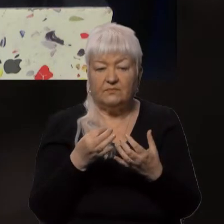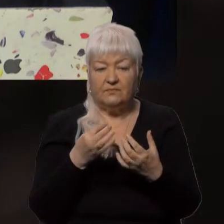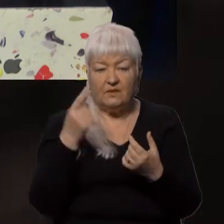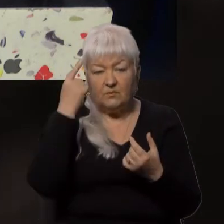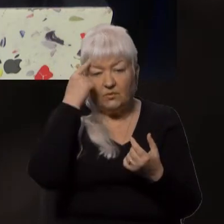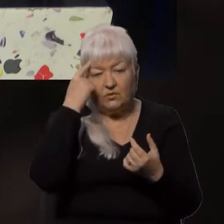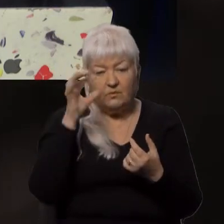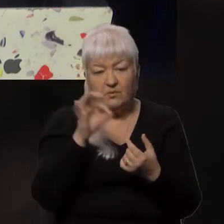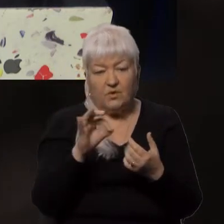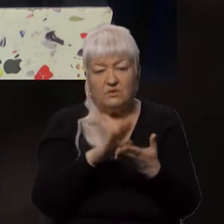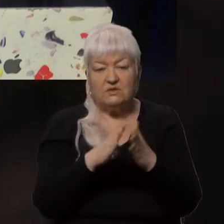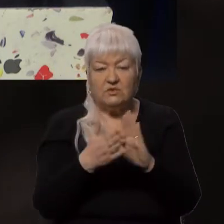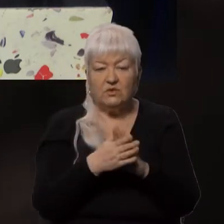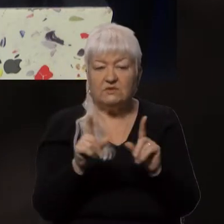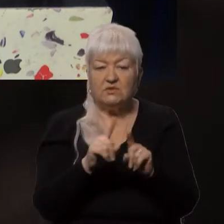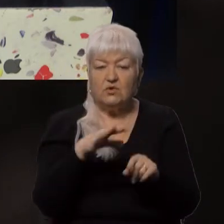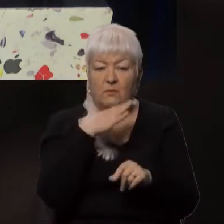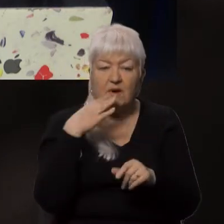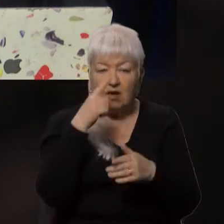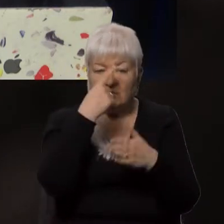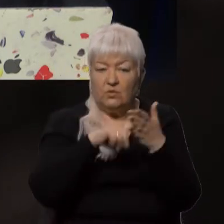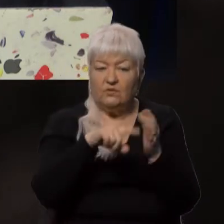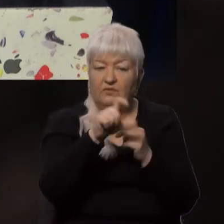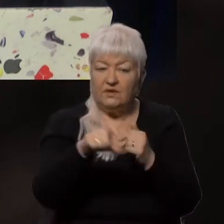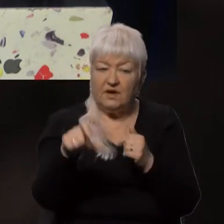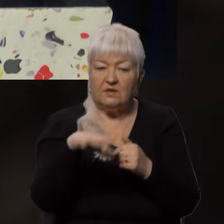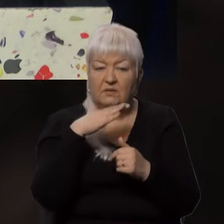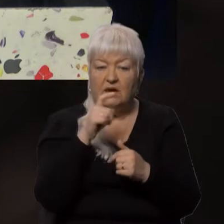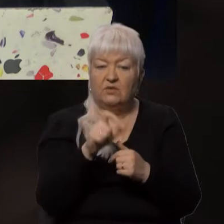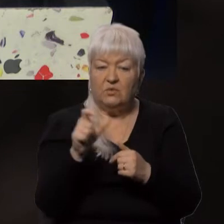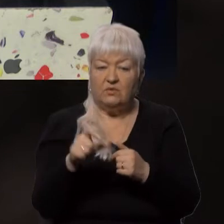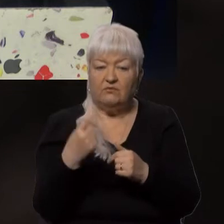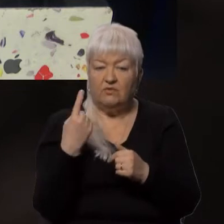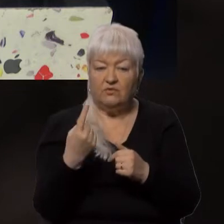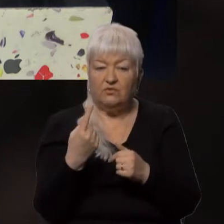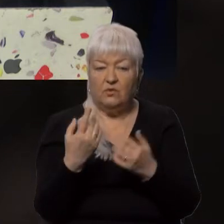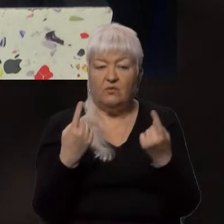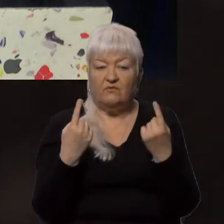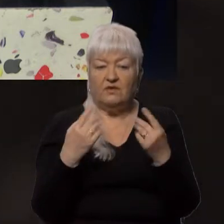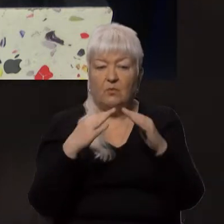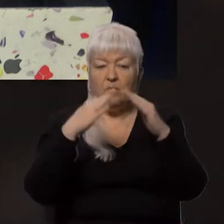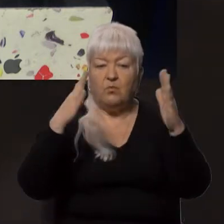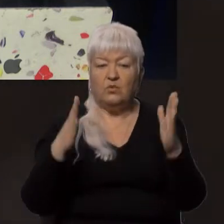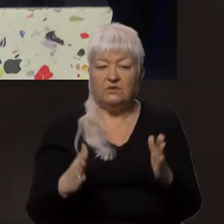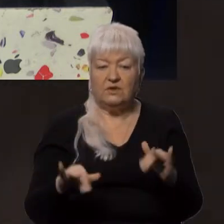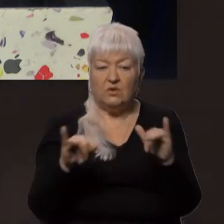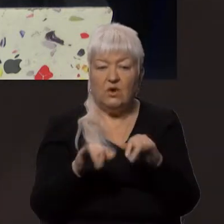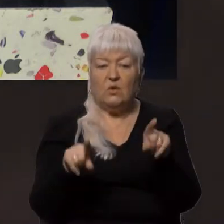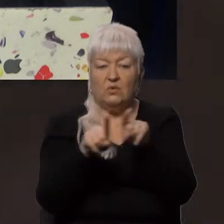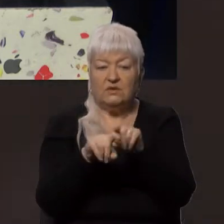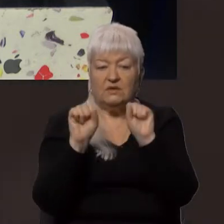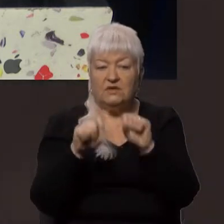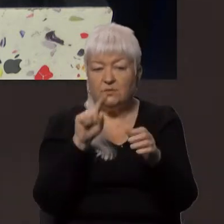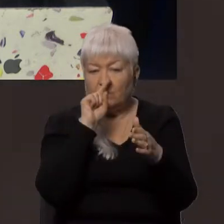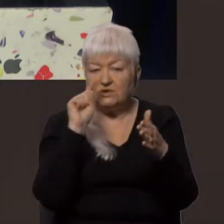багато вірян чи багато людей в одному великому будинку і куди теж може прилетіти